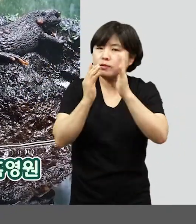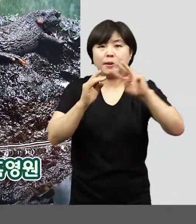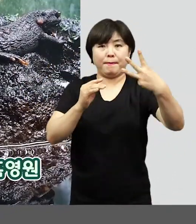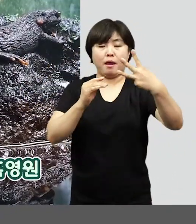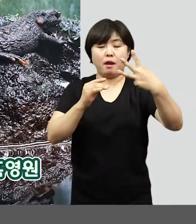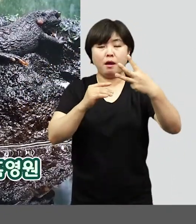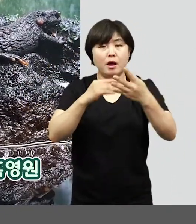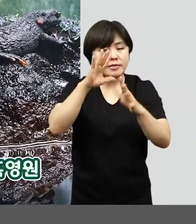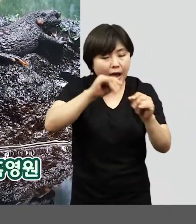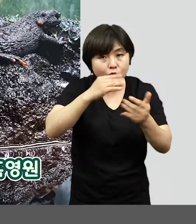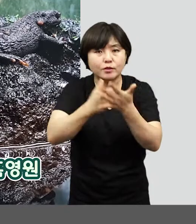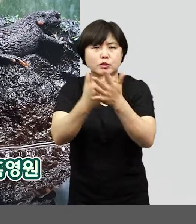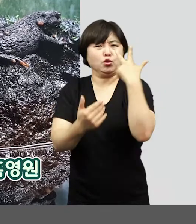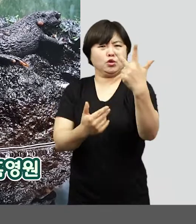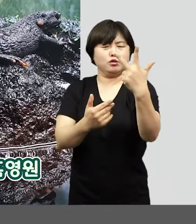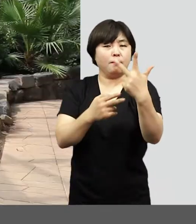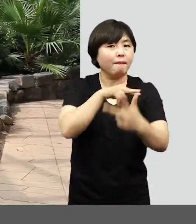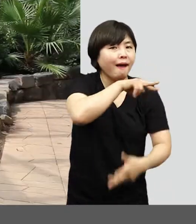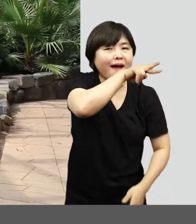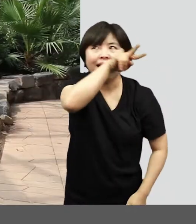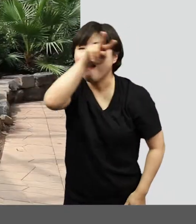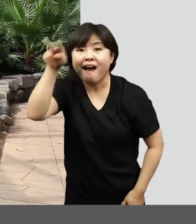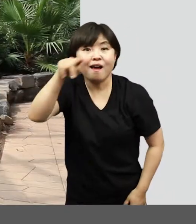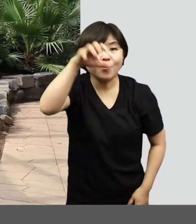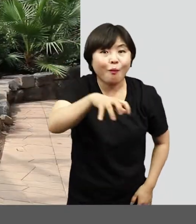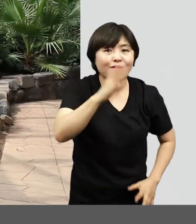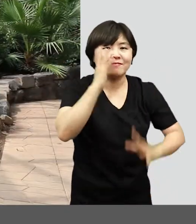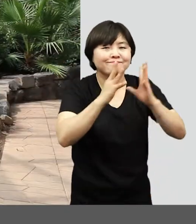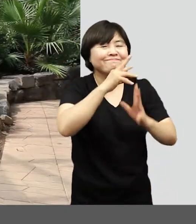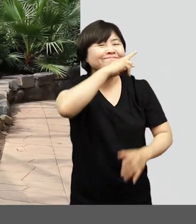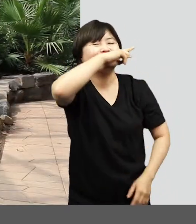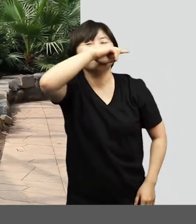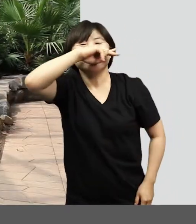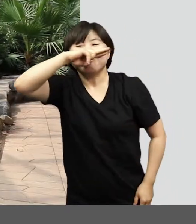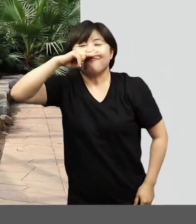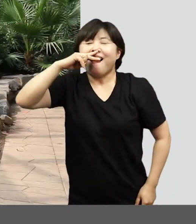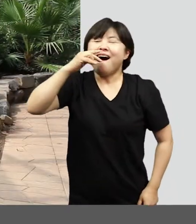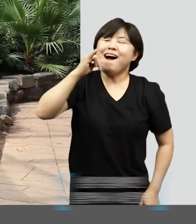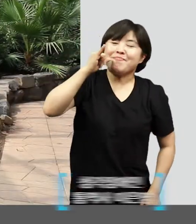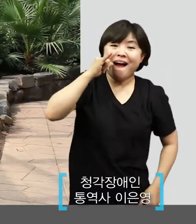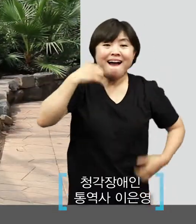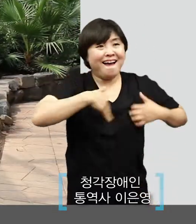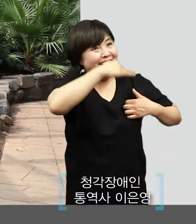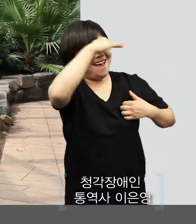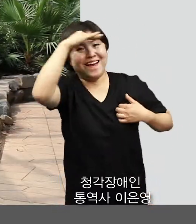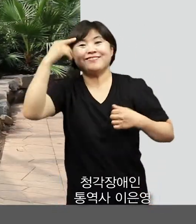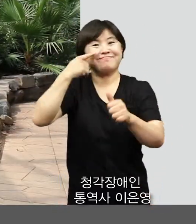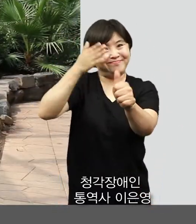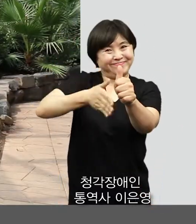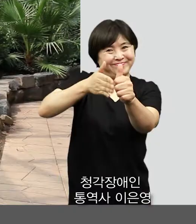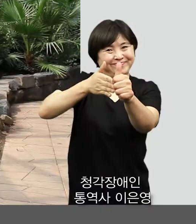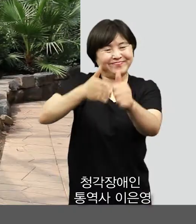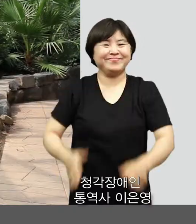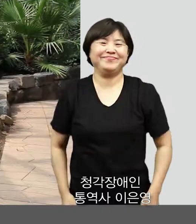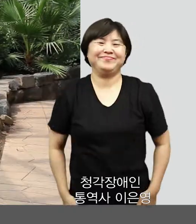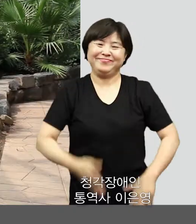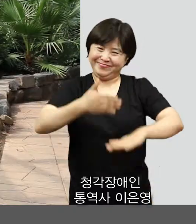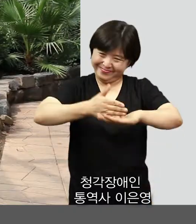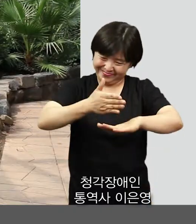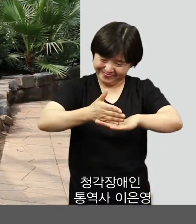7종의 양서류도 만나볼 수 있으니 이곳에서 지중해의 향과 싱그러움에 매료되어 보시기 바랍니다.